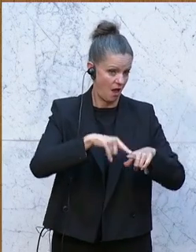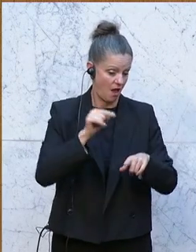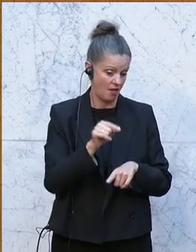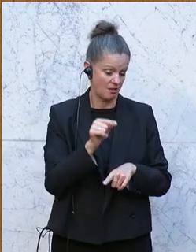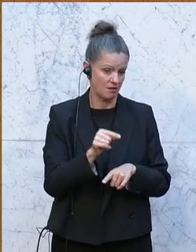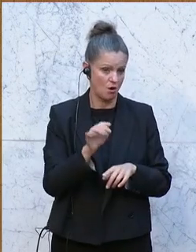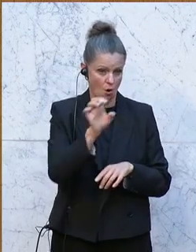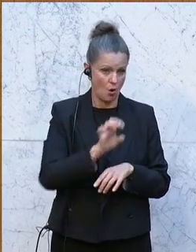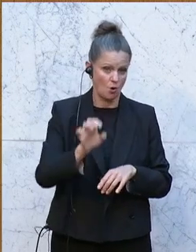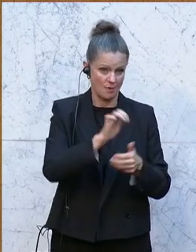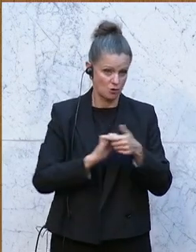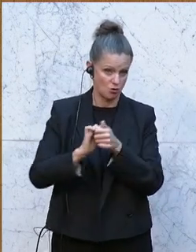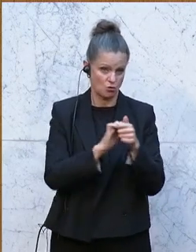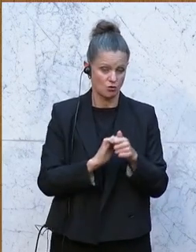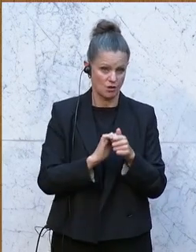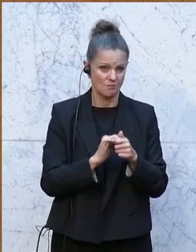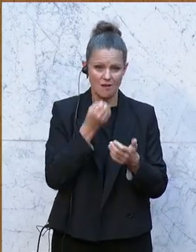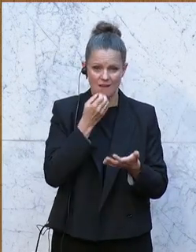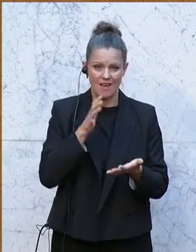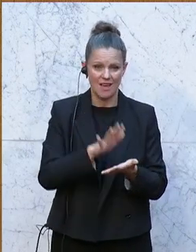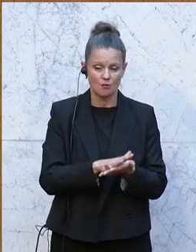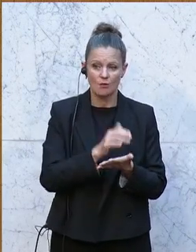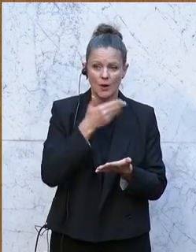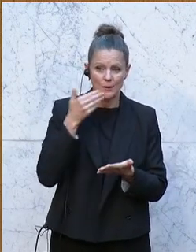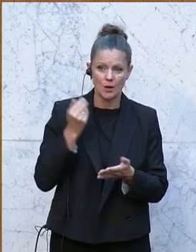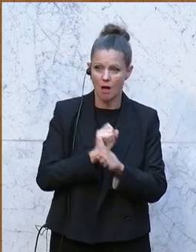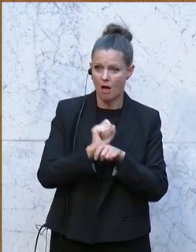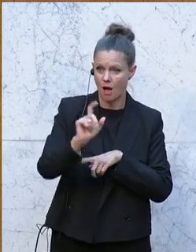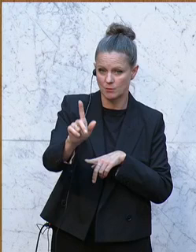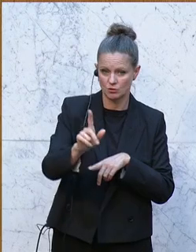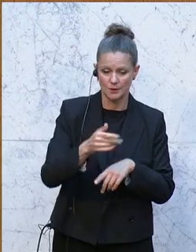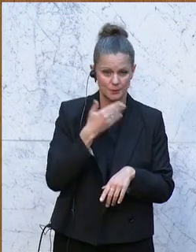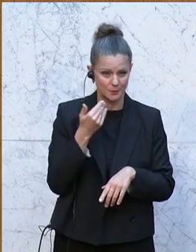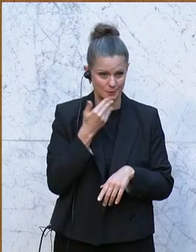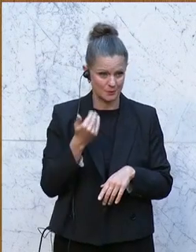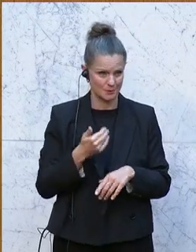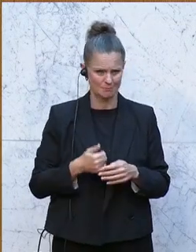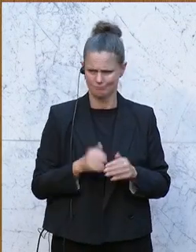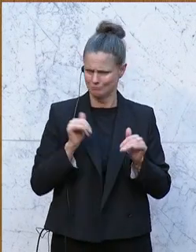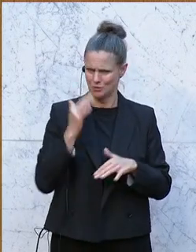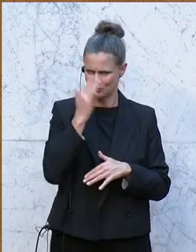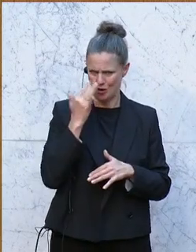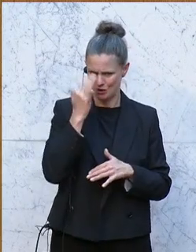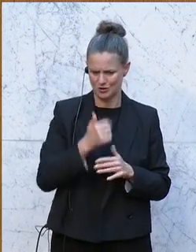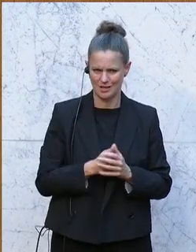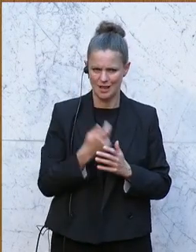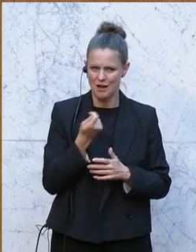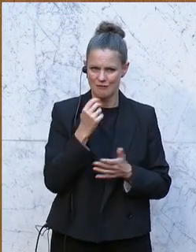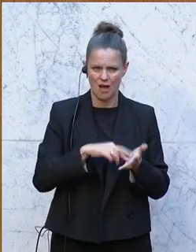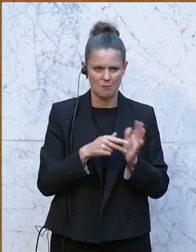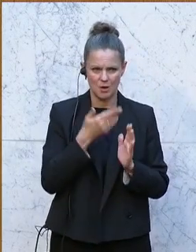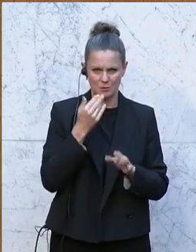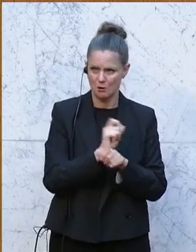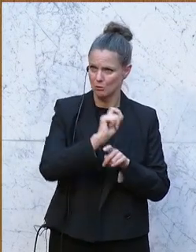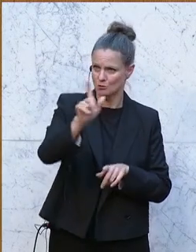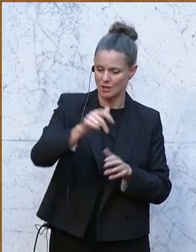Land in der Europäischen Union einen Entwurf nicht abgeschickt. Nicht abgeschickt, das muss man sich einmal vorstellen. Einen solchen Fahrplan nicht abgeschickt.